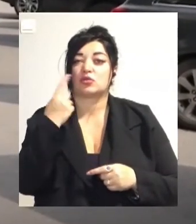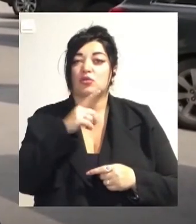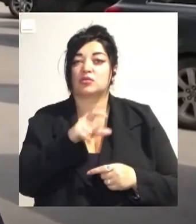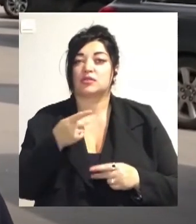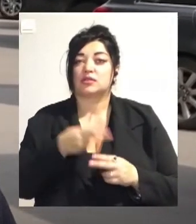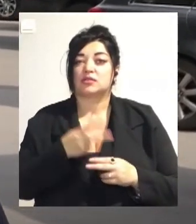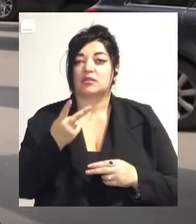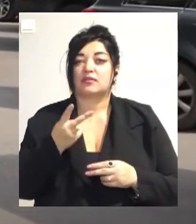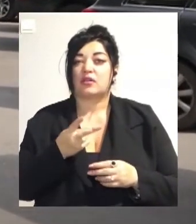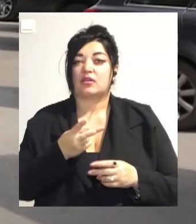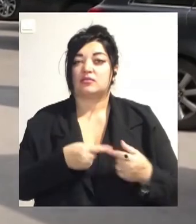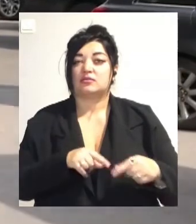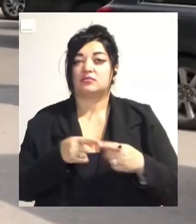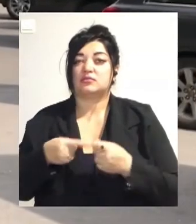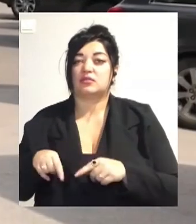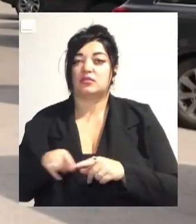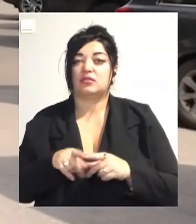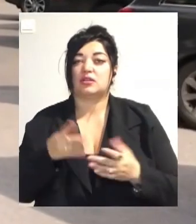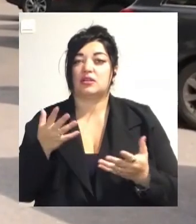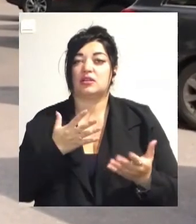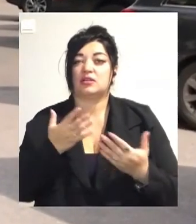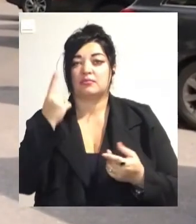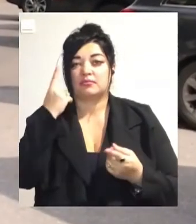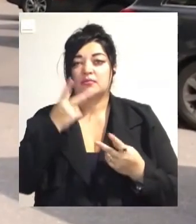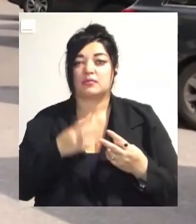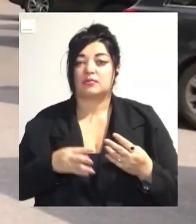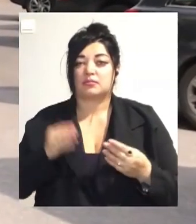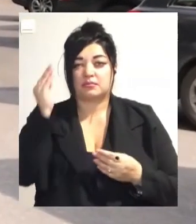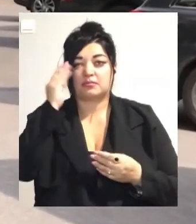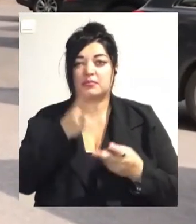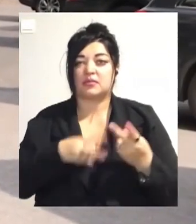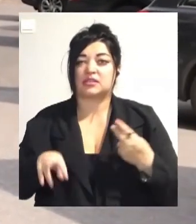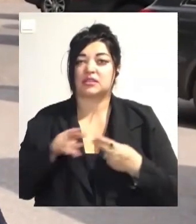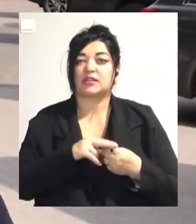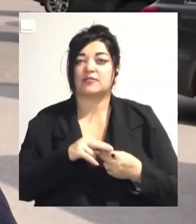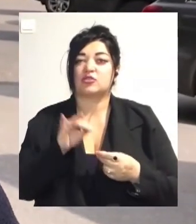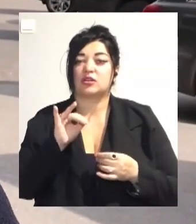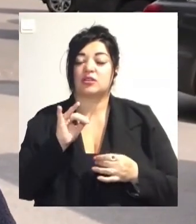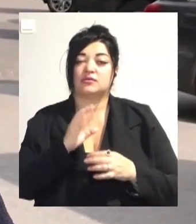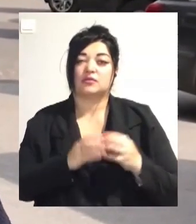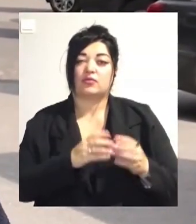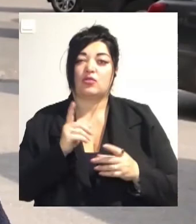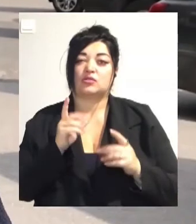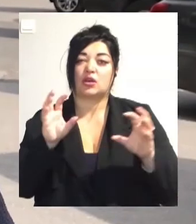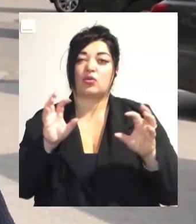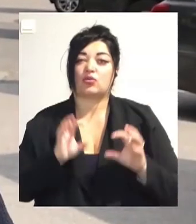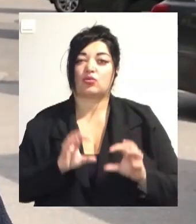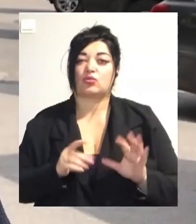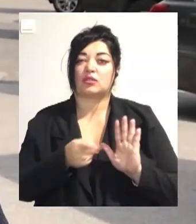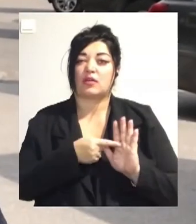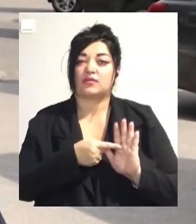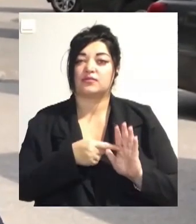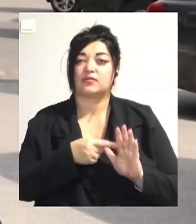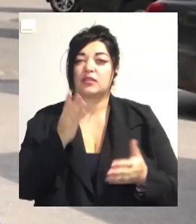стосуються захід мисливців і захід, що стосується трудового законодавства. Вони завчасно